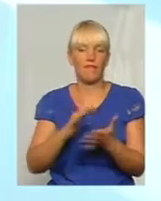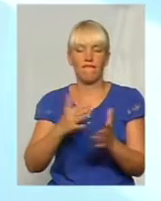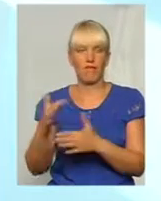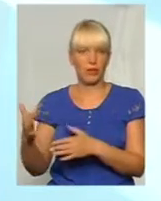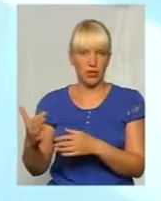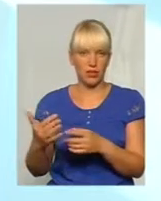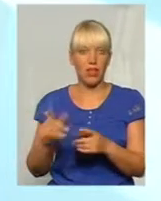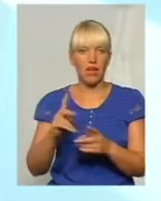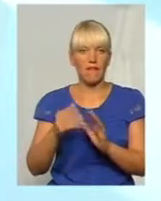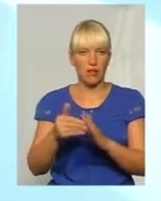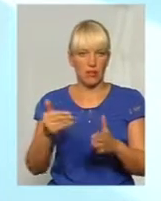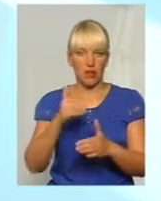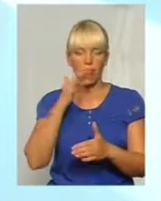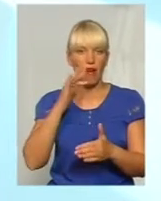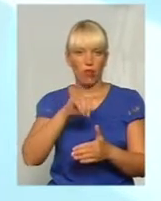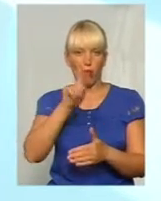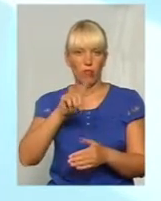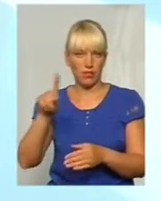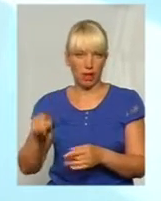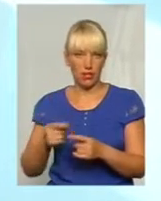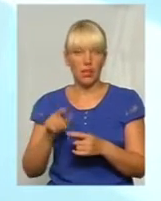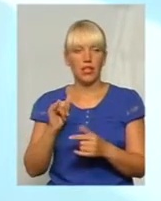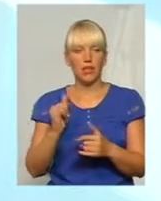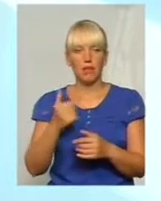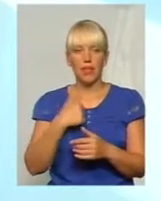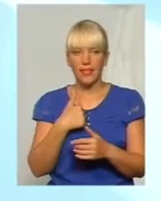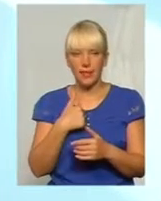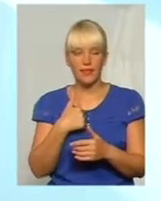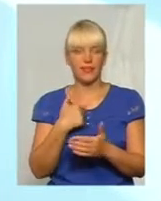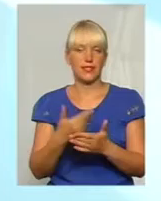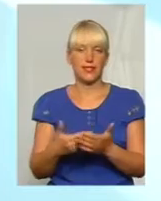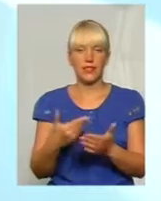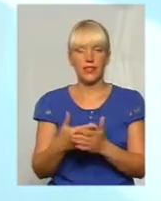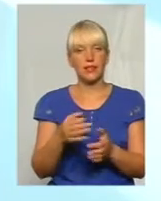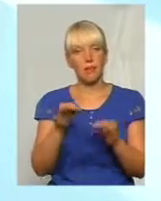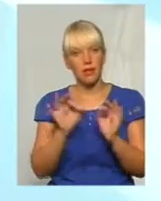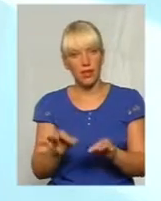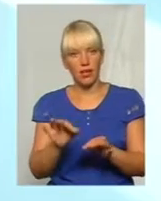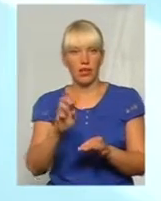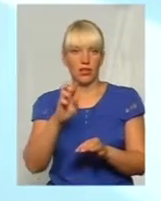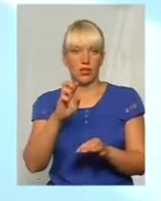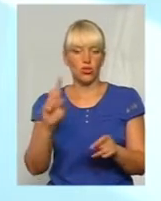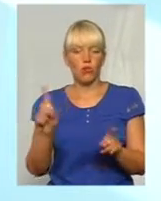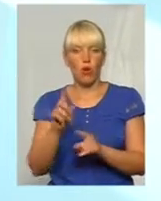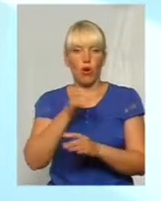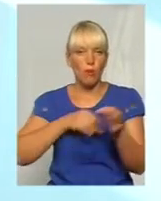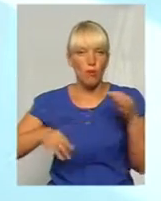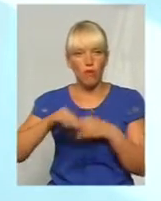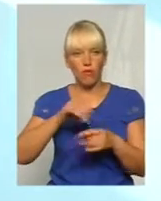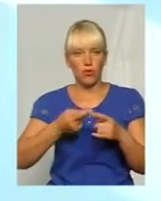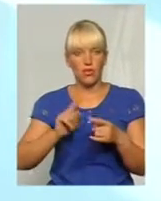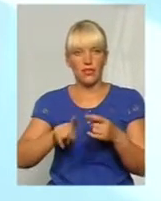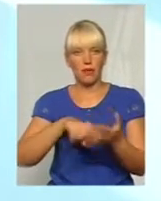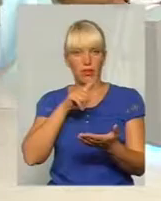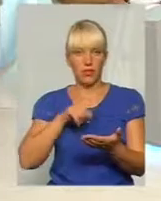От мені здається, що в даній ситуації, звичайно, доречно, доцільно було б обговорювати це питання і дуже дивує це